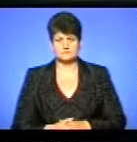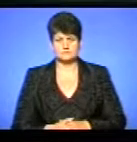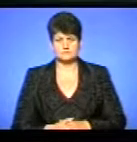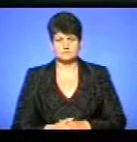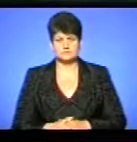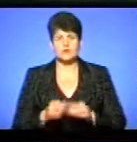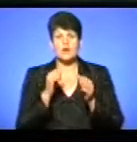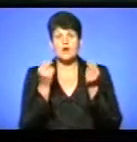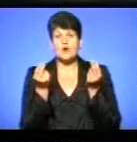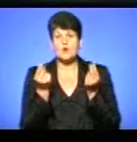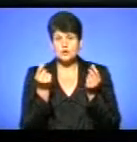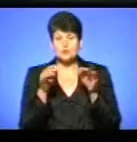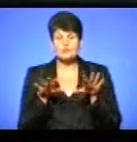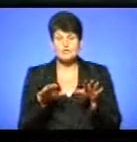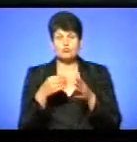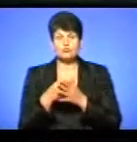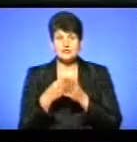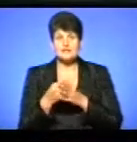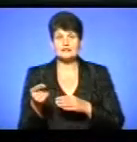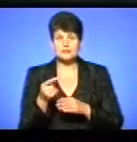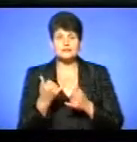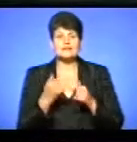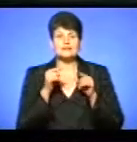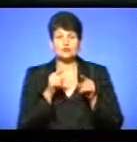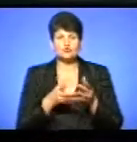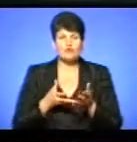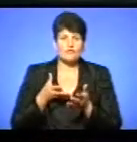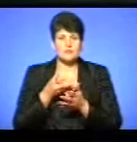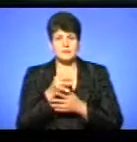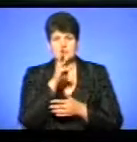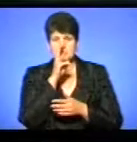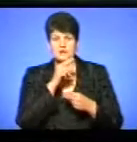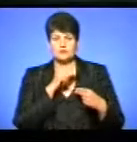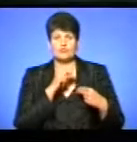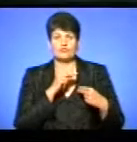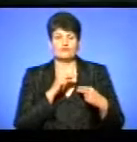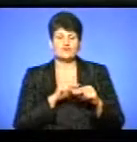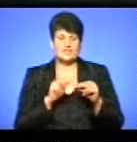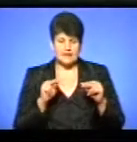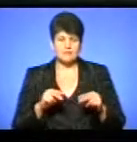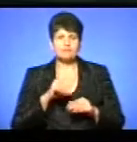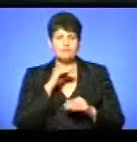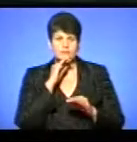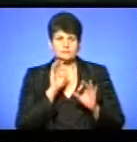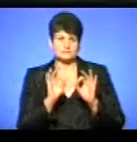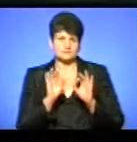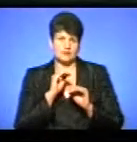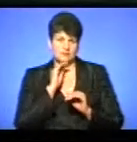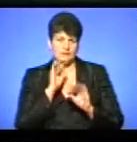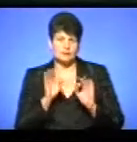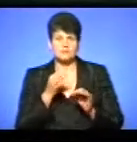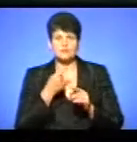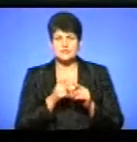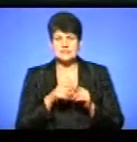Коштів у місцевому бюджеті Тернополя для того, щоб виплатити зарплату вчителям достатньо. Про це сьогодні заявив прем'єр-міністр